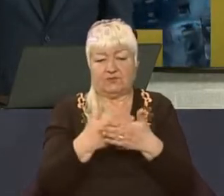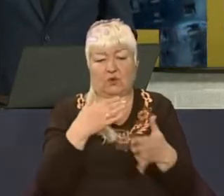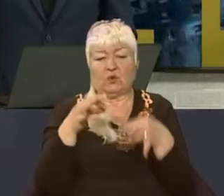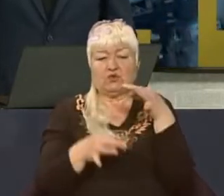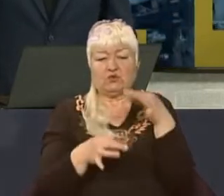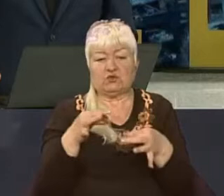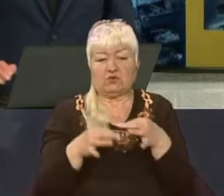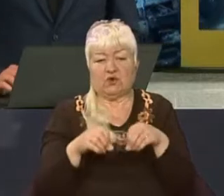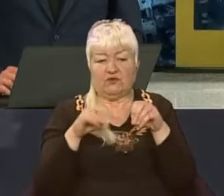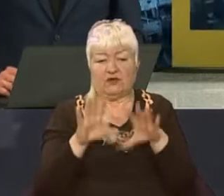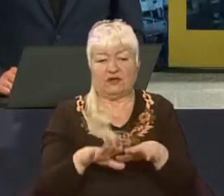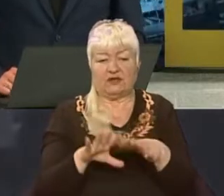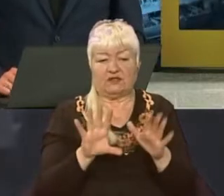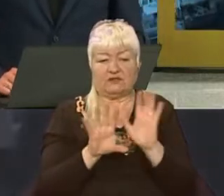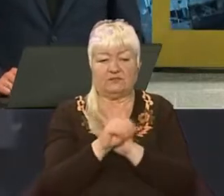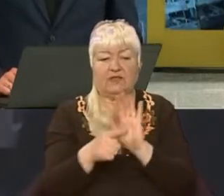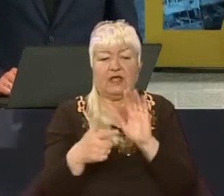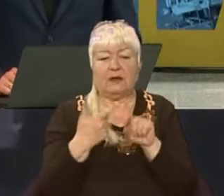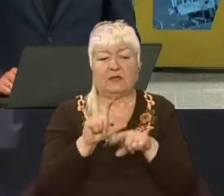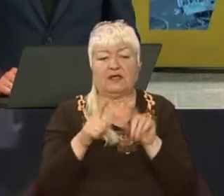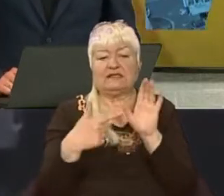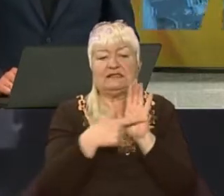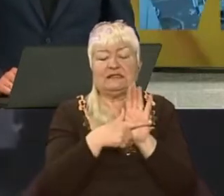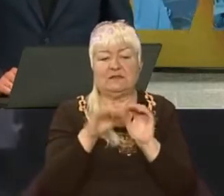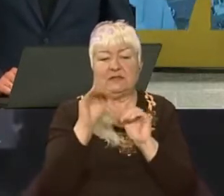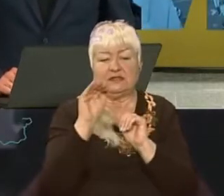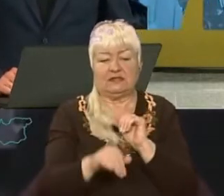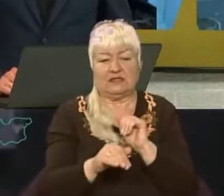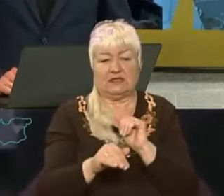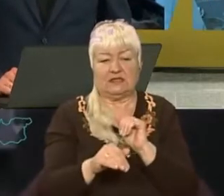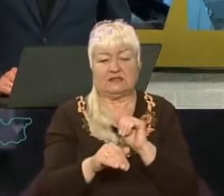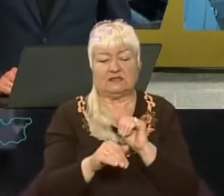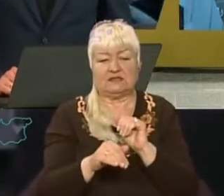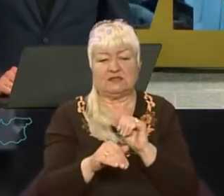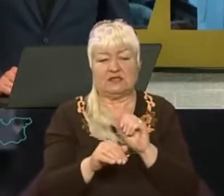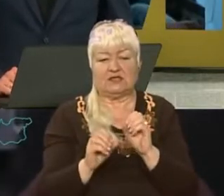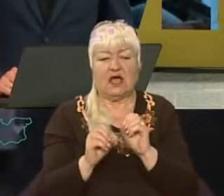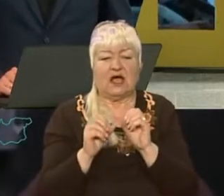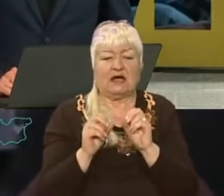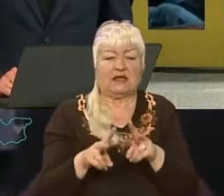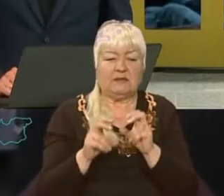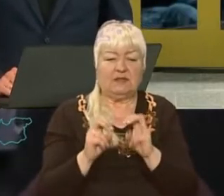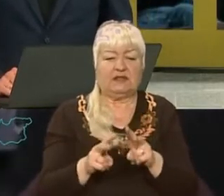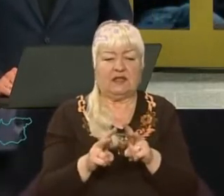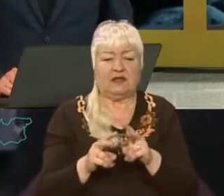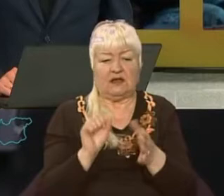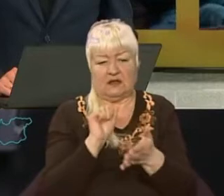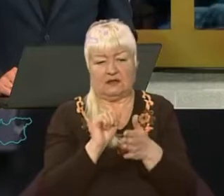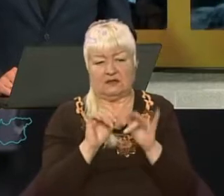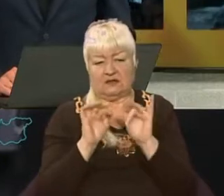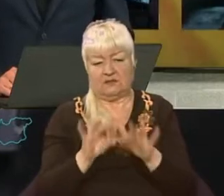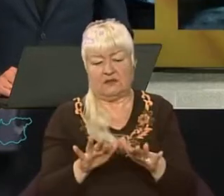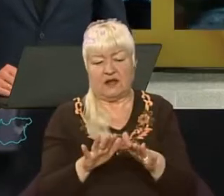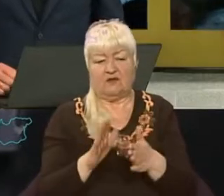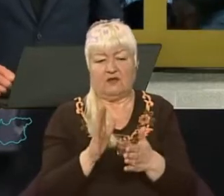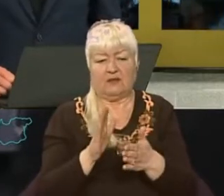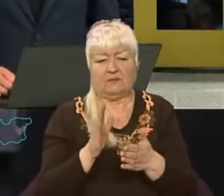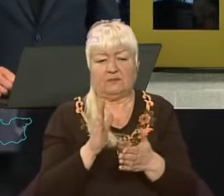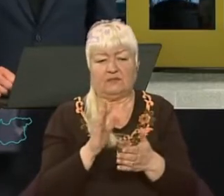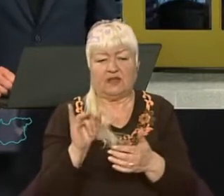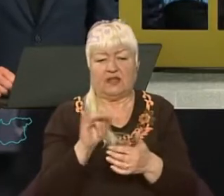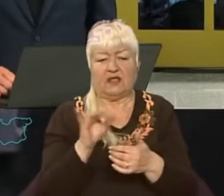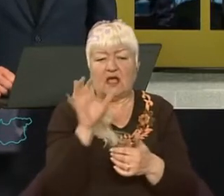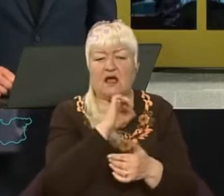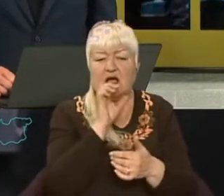рішень внесено понад 7 тисячі кримінальних проваджень по майнових злочинах. Мається на увазі і крадишки,